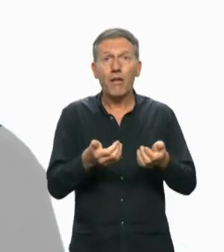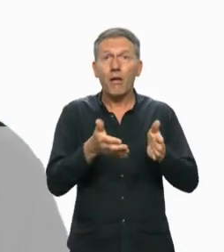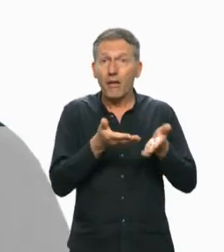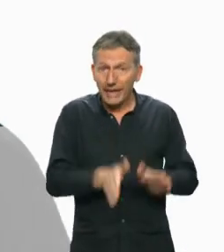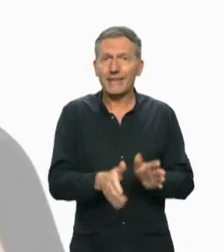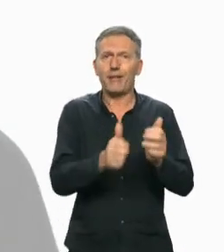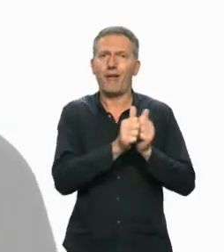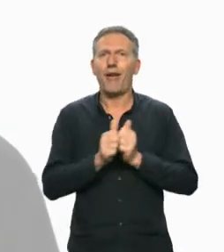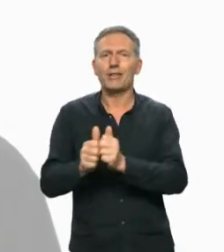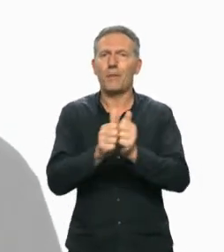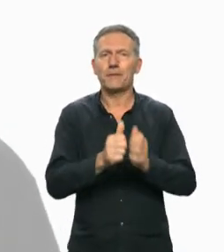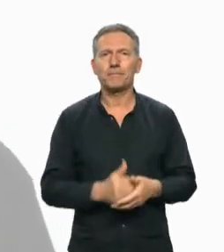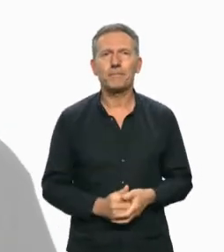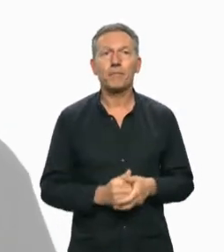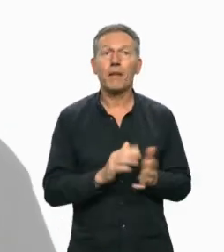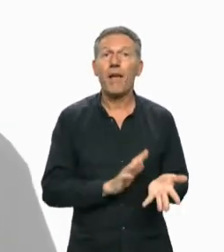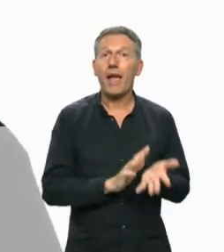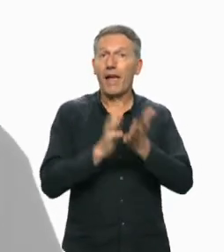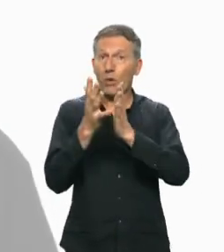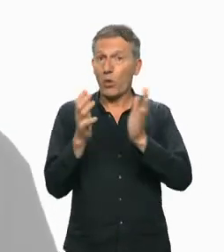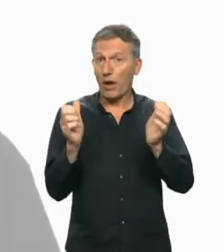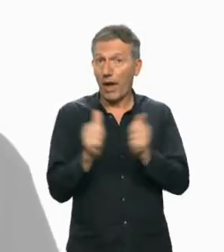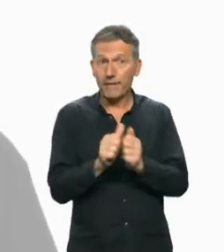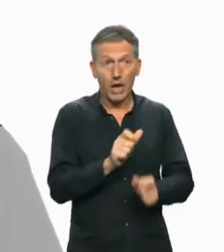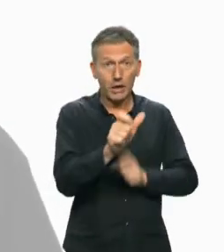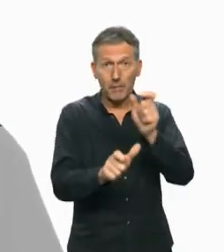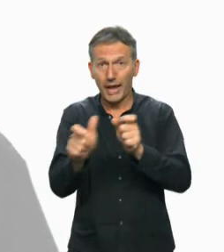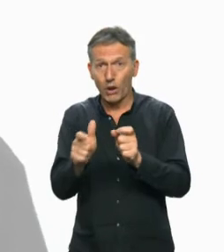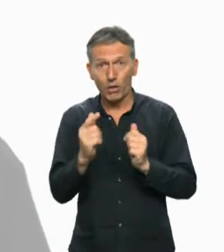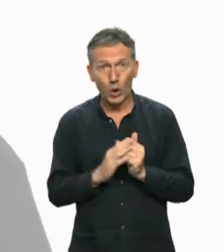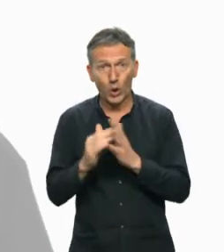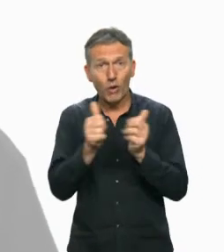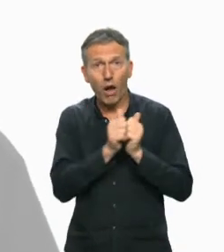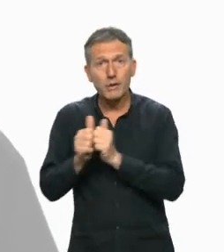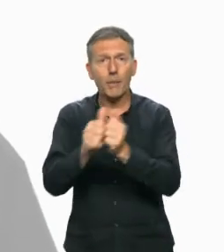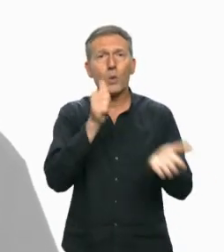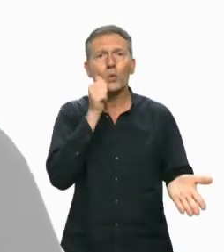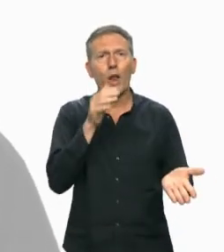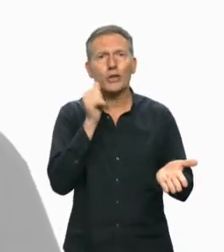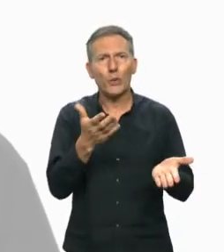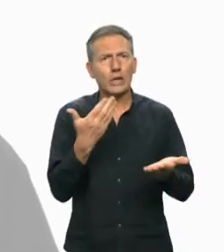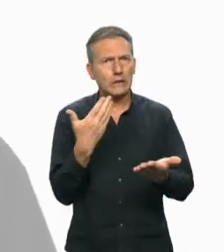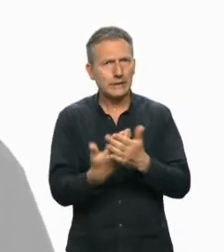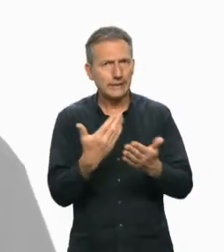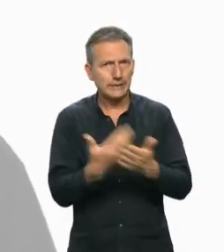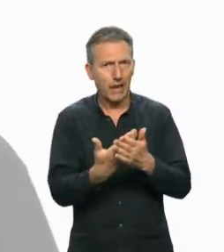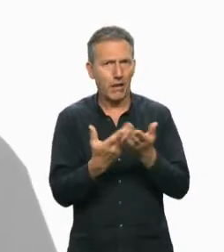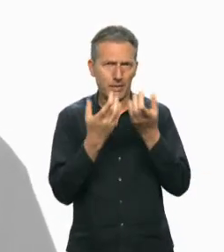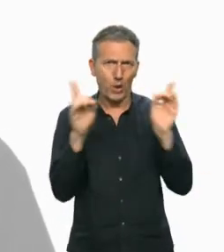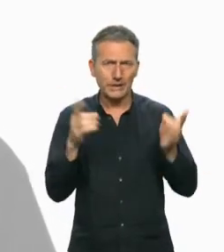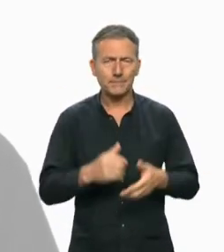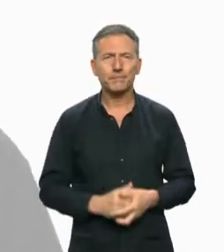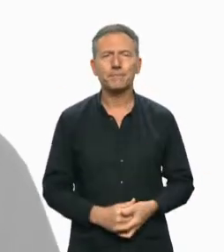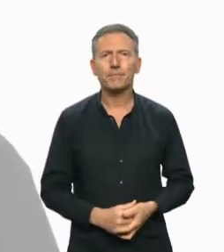nous le décidons ensemble. Il évolue avec celles et ceux qui le construisent chaque jour. C'est ça,